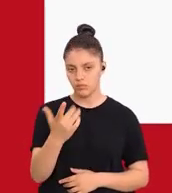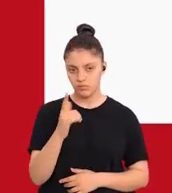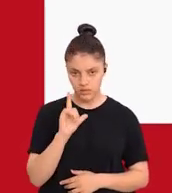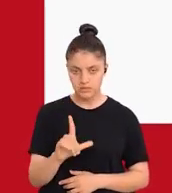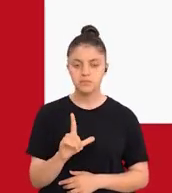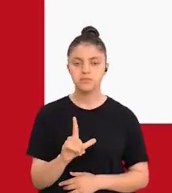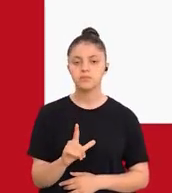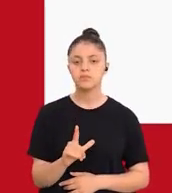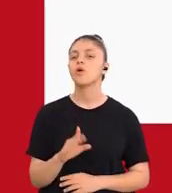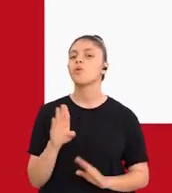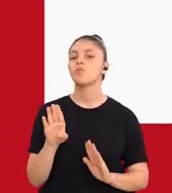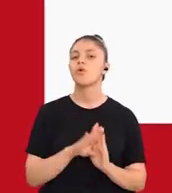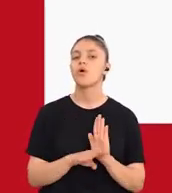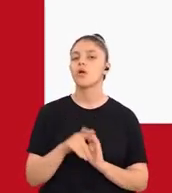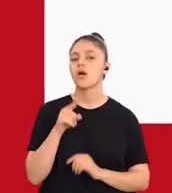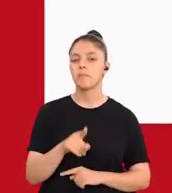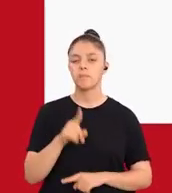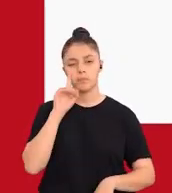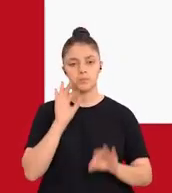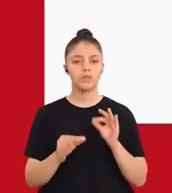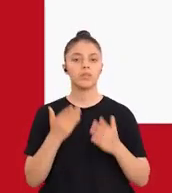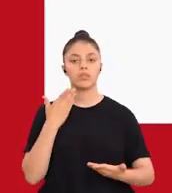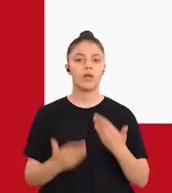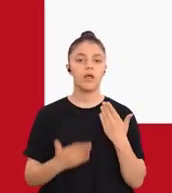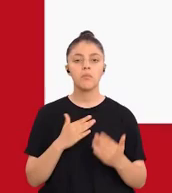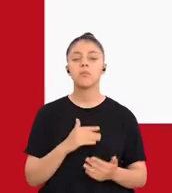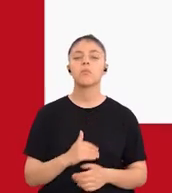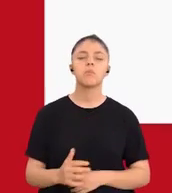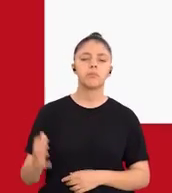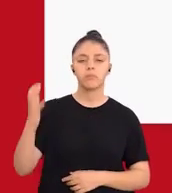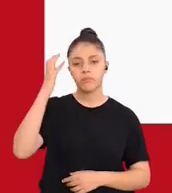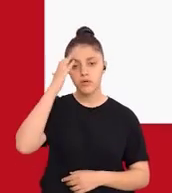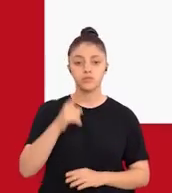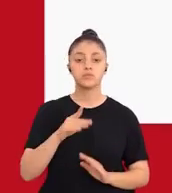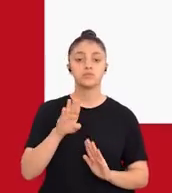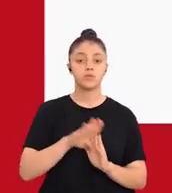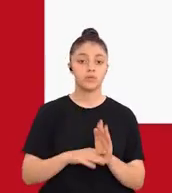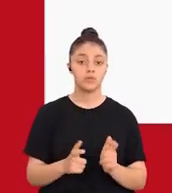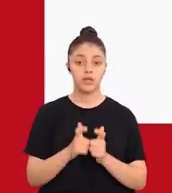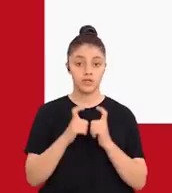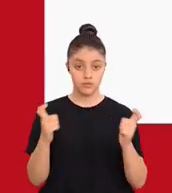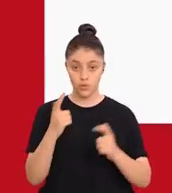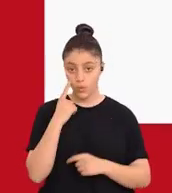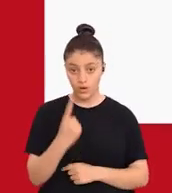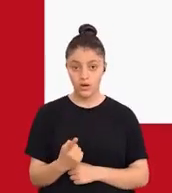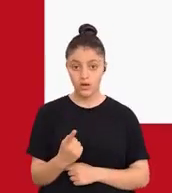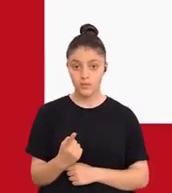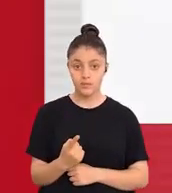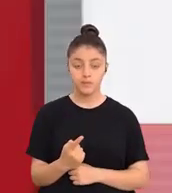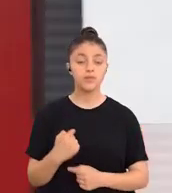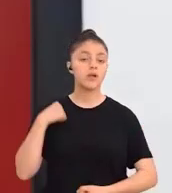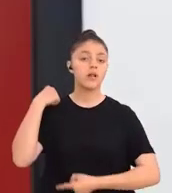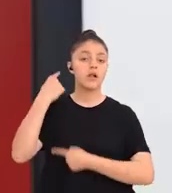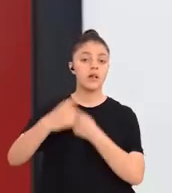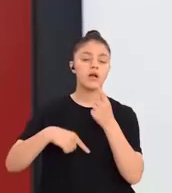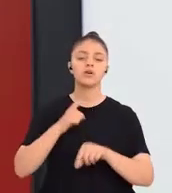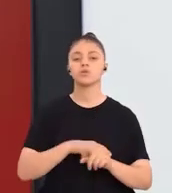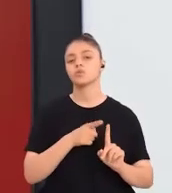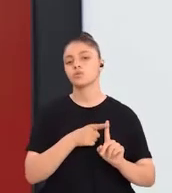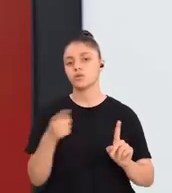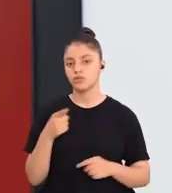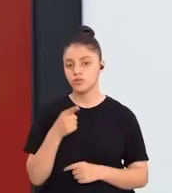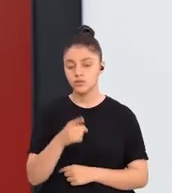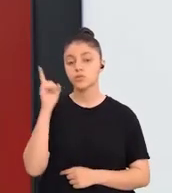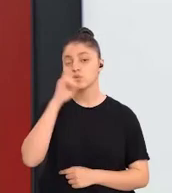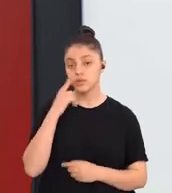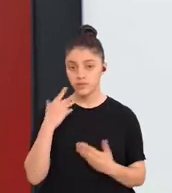ifade etmekte yarar var. Program değerlendirme, her şeyden önce program geliştirme daha doğrusu döngüsel bir